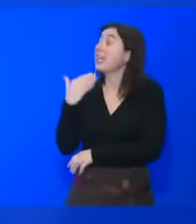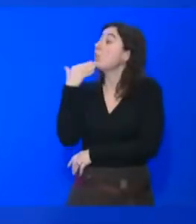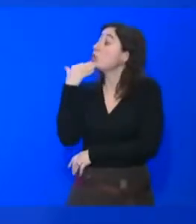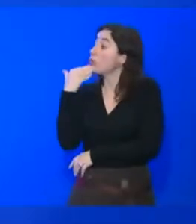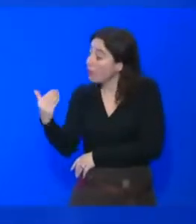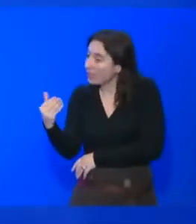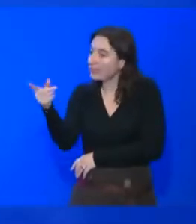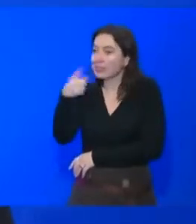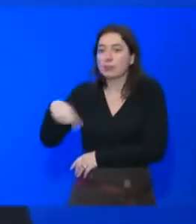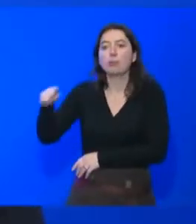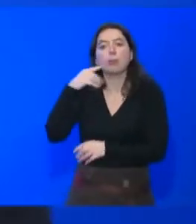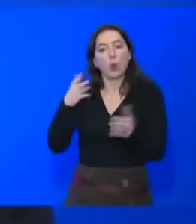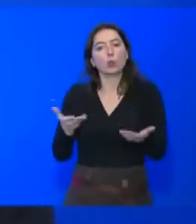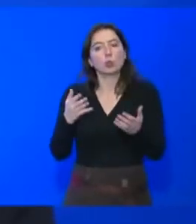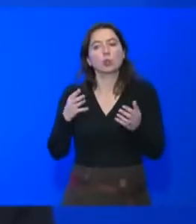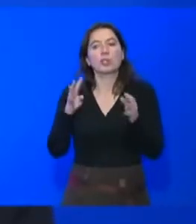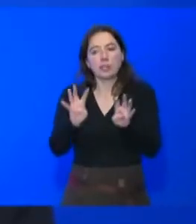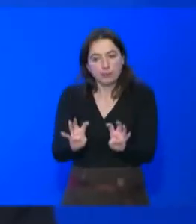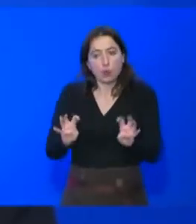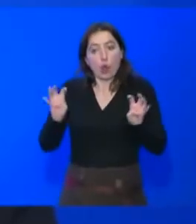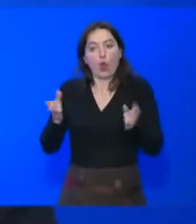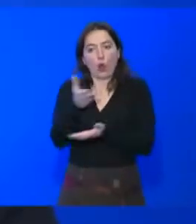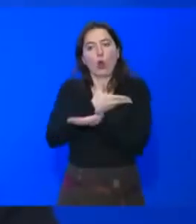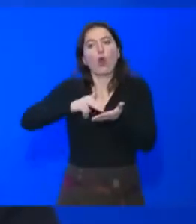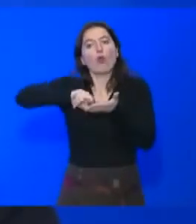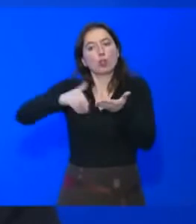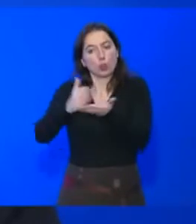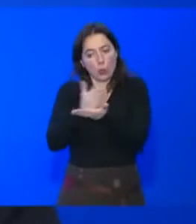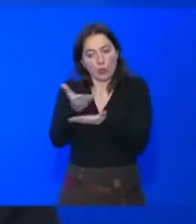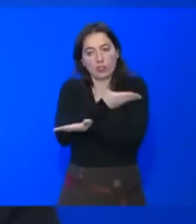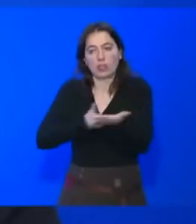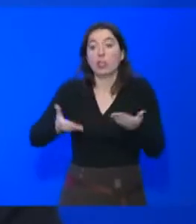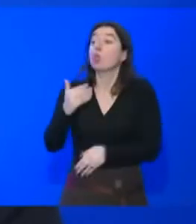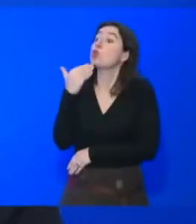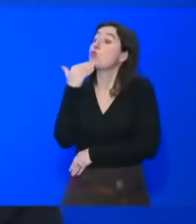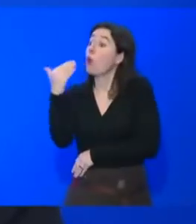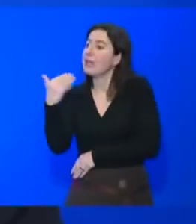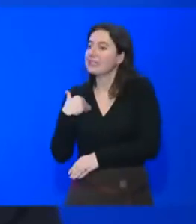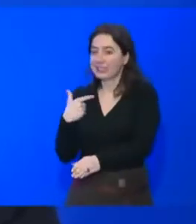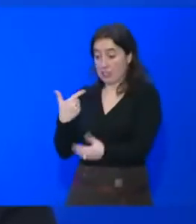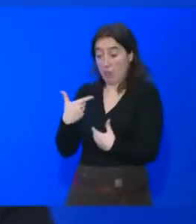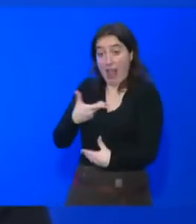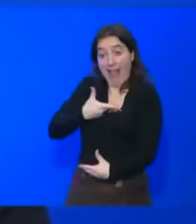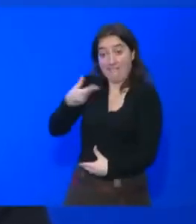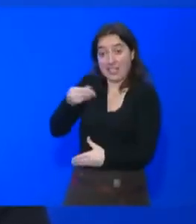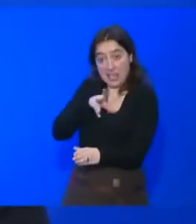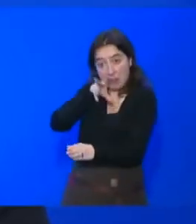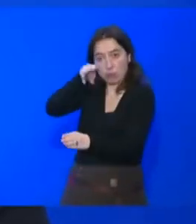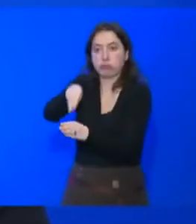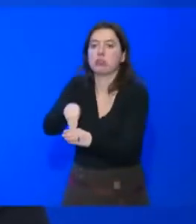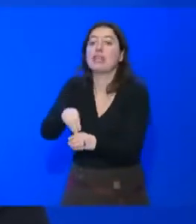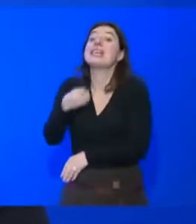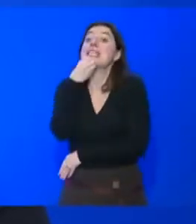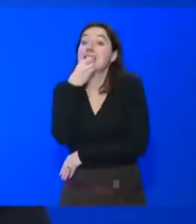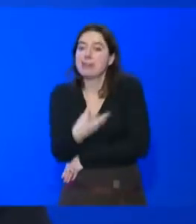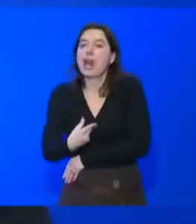de ce colloque, de cette convention, je vous remercie de nous avoir associés. Voilà. Parce que c'est très bien de parler de nous avec